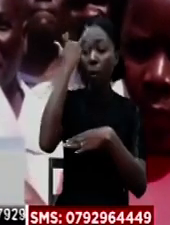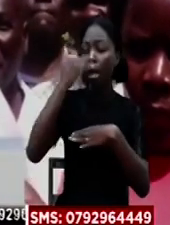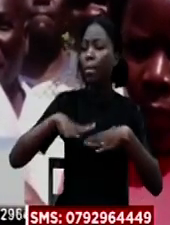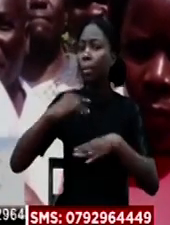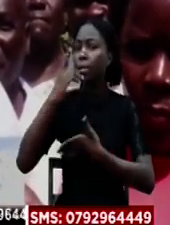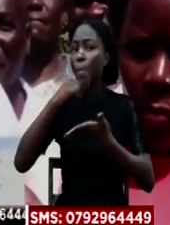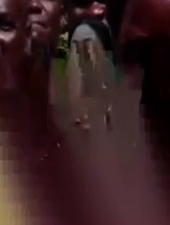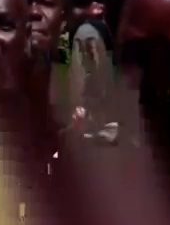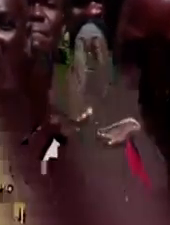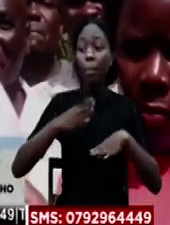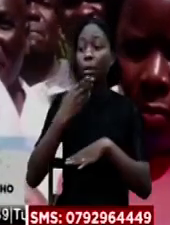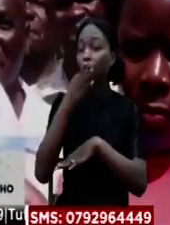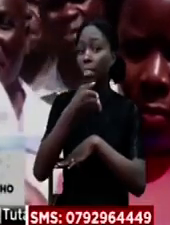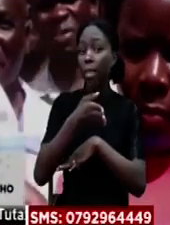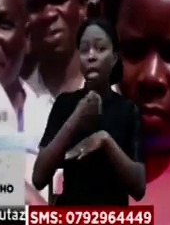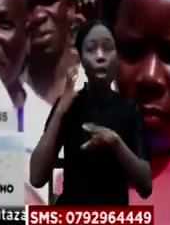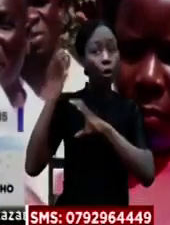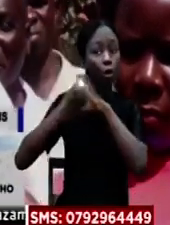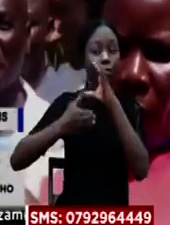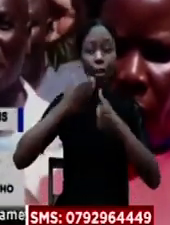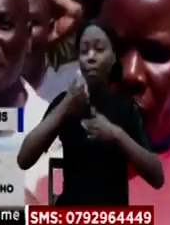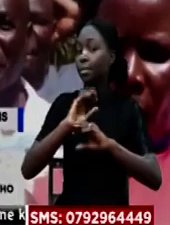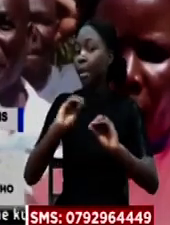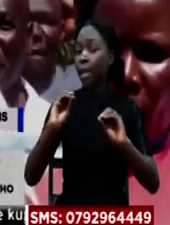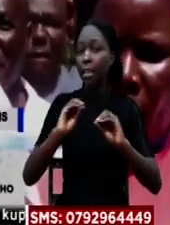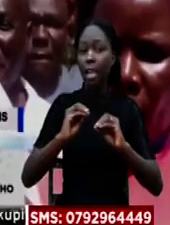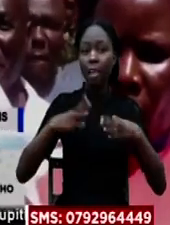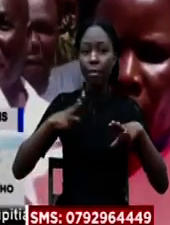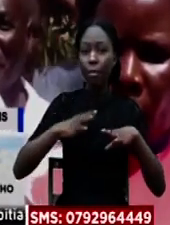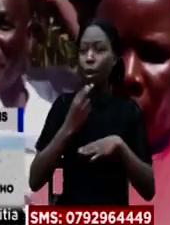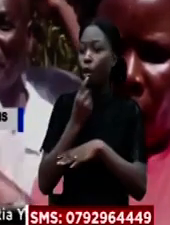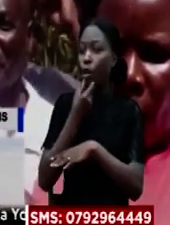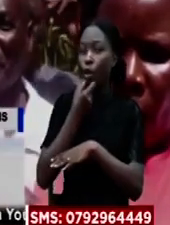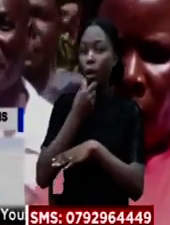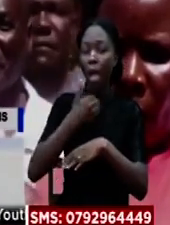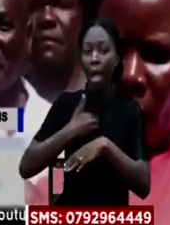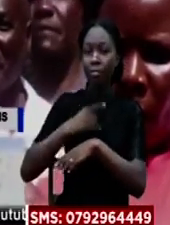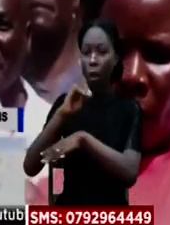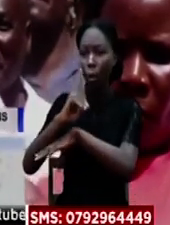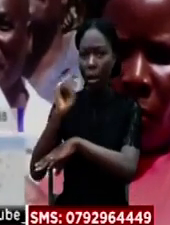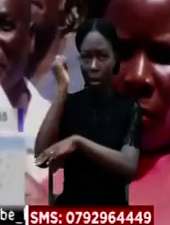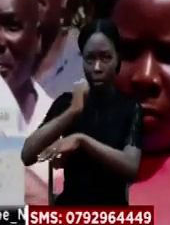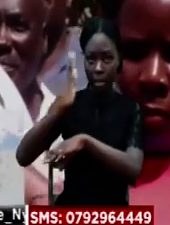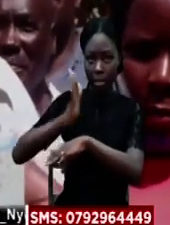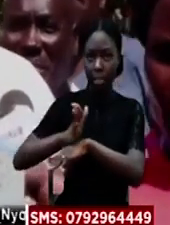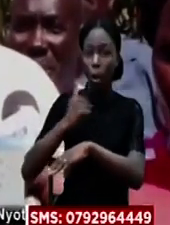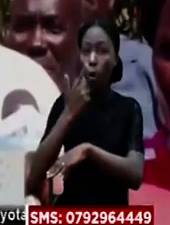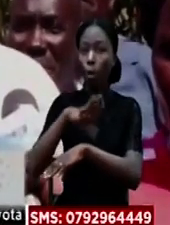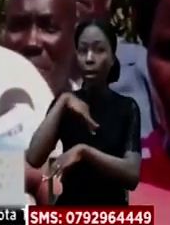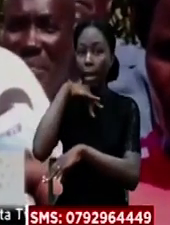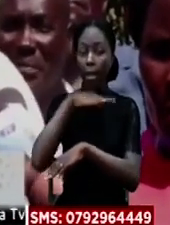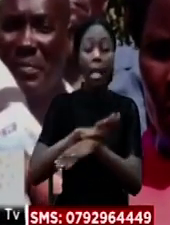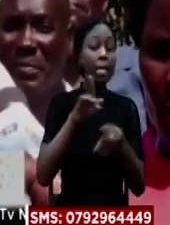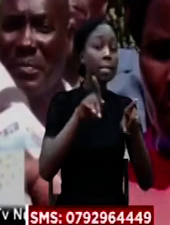wanasema, hao watu hawajui kujipanga Nduguzetu hapa luo nyanza, wakona only one presidential candidate Ambaye ni Raila